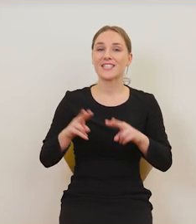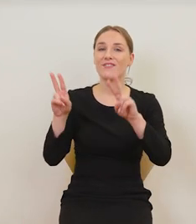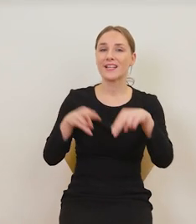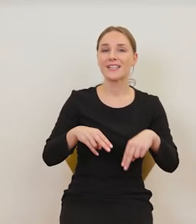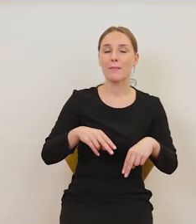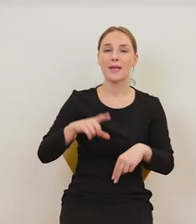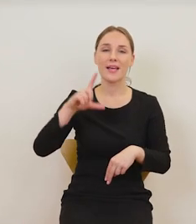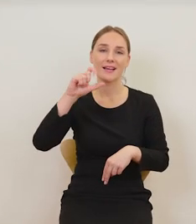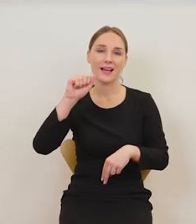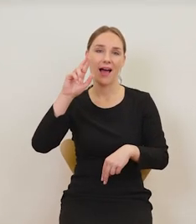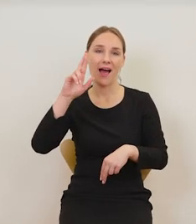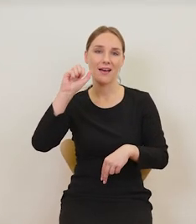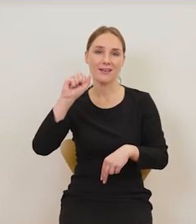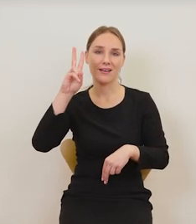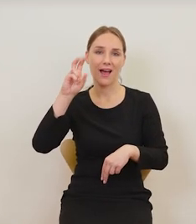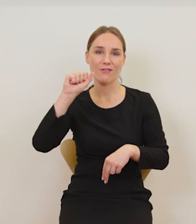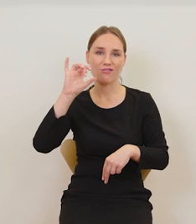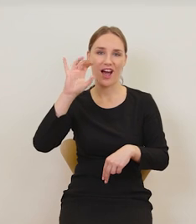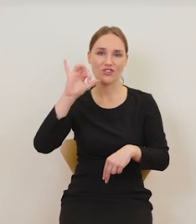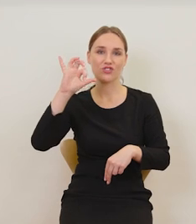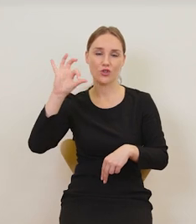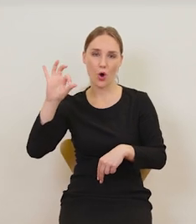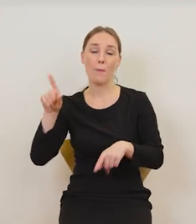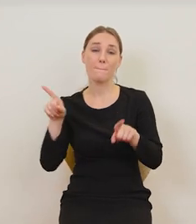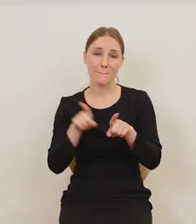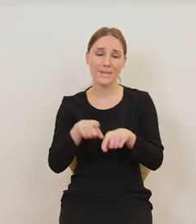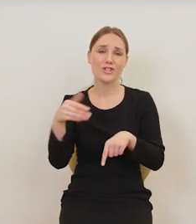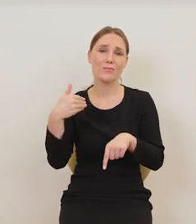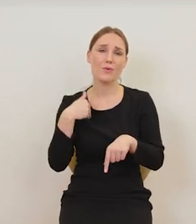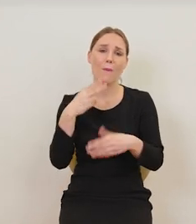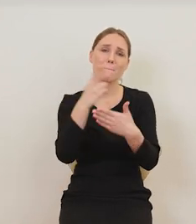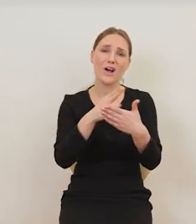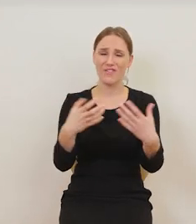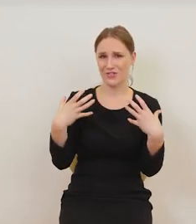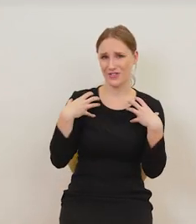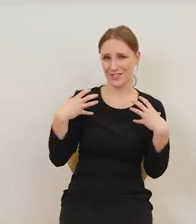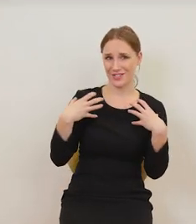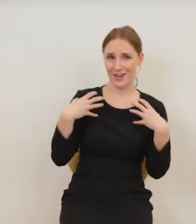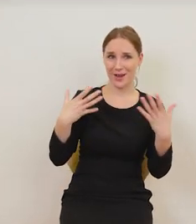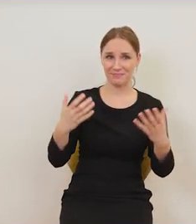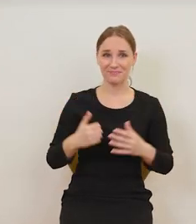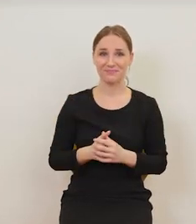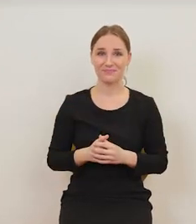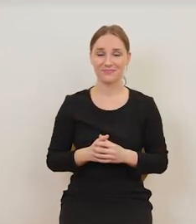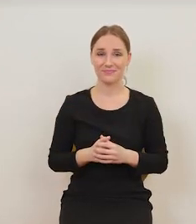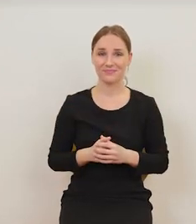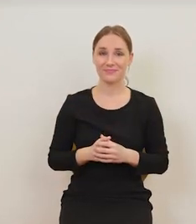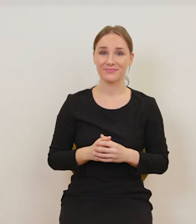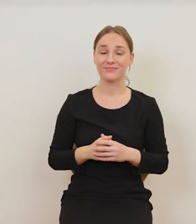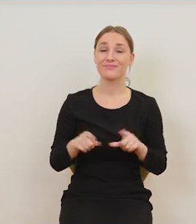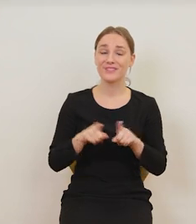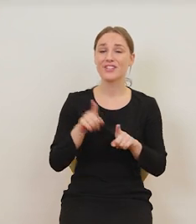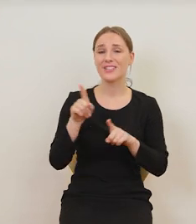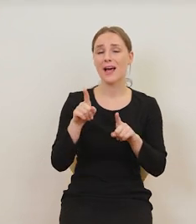Karawadzia, który również malował życie, samo życie i również te ciemne